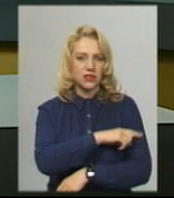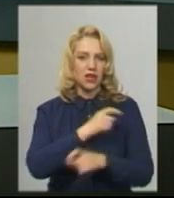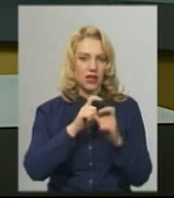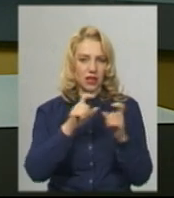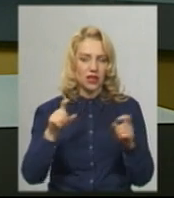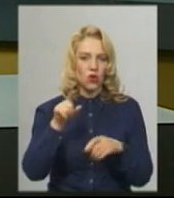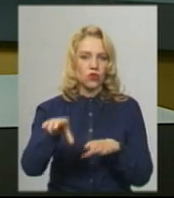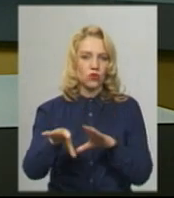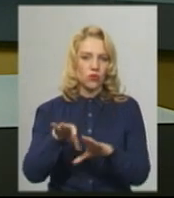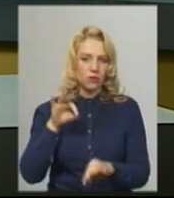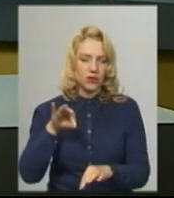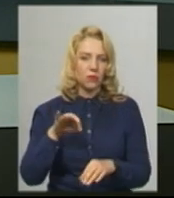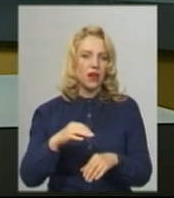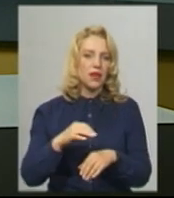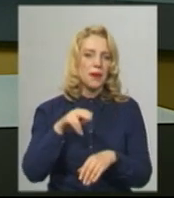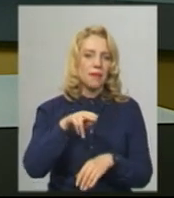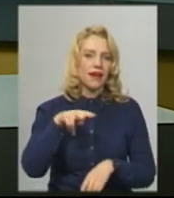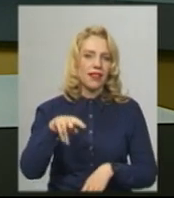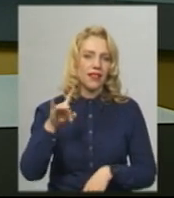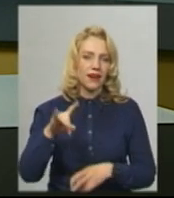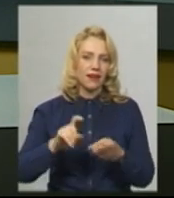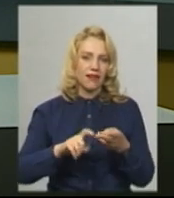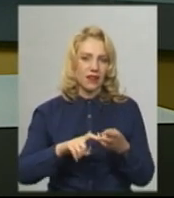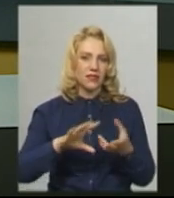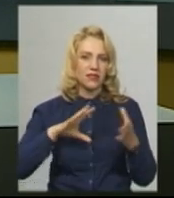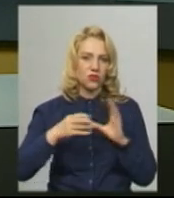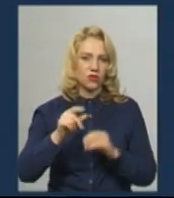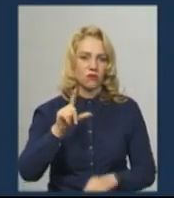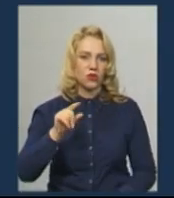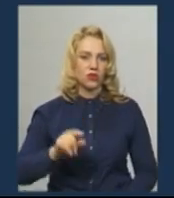ПЛР-аналізи. Результати очікують у понеділок.